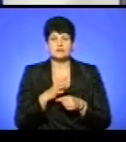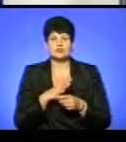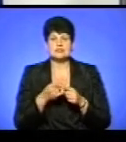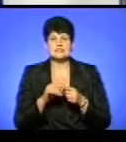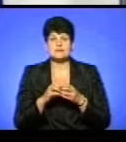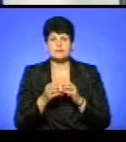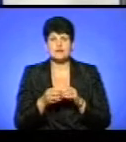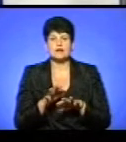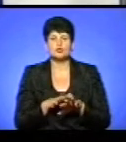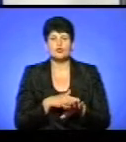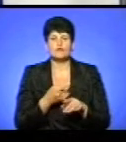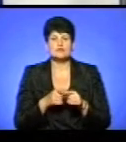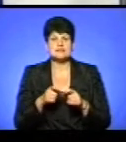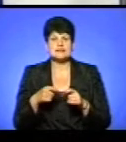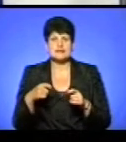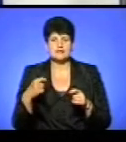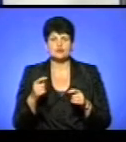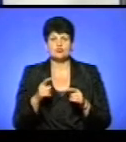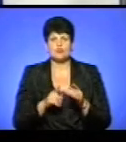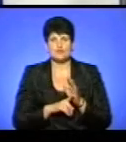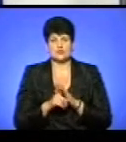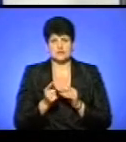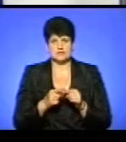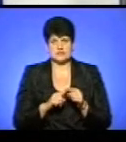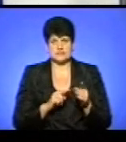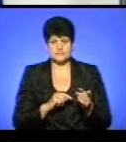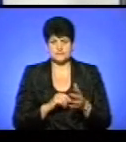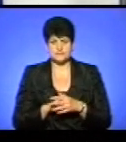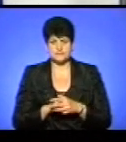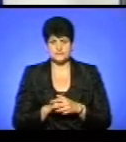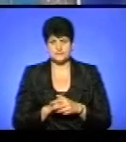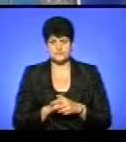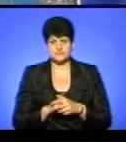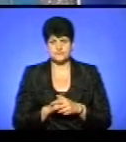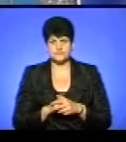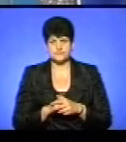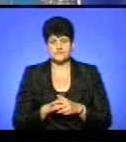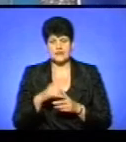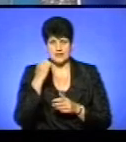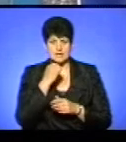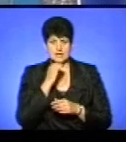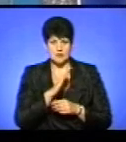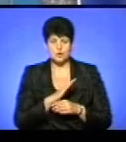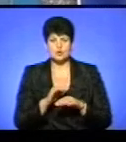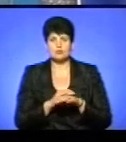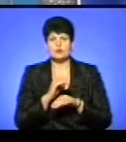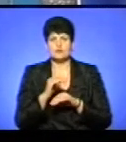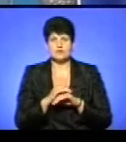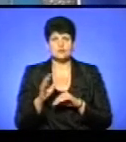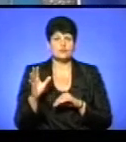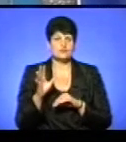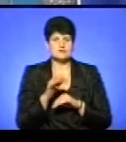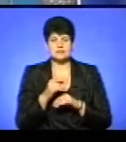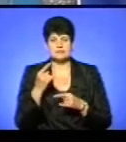як довго взагалі це тягнеться, від чого все почалося. А будь вам, пане Павле Слово. Дякую. Доброго вечора всім